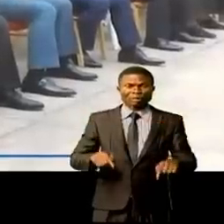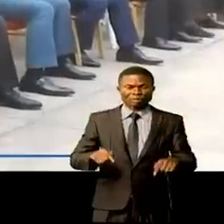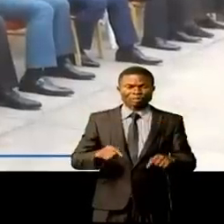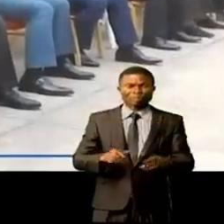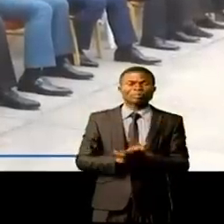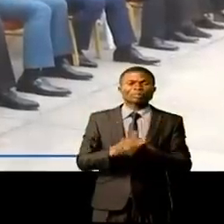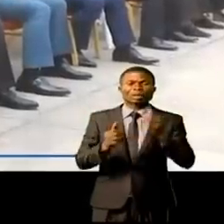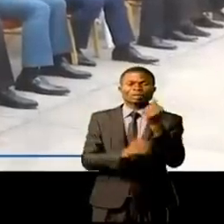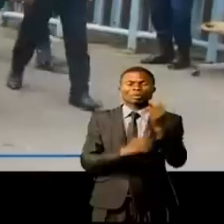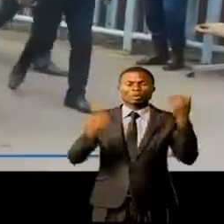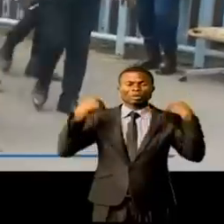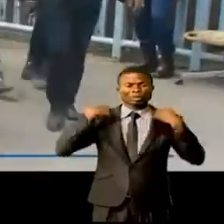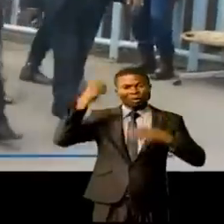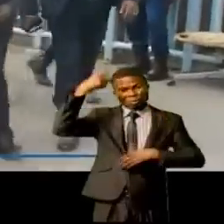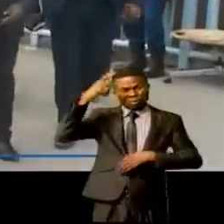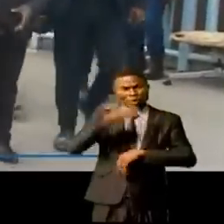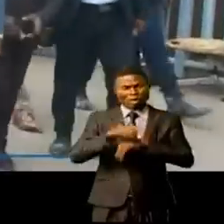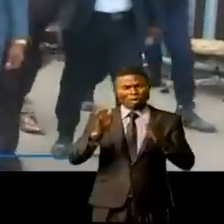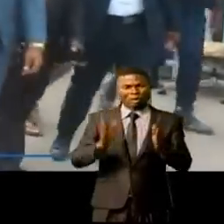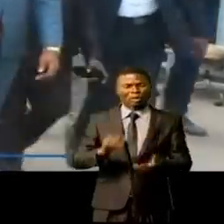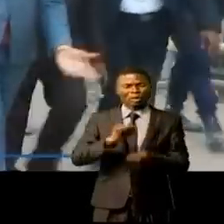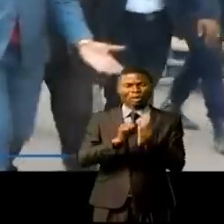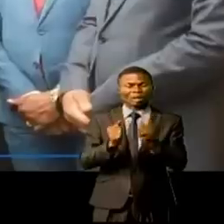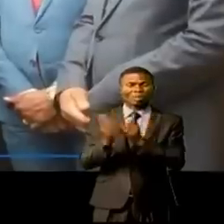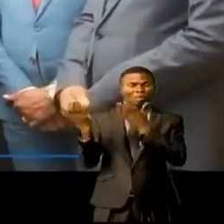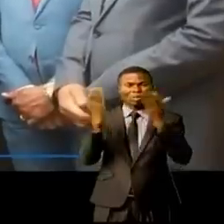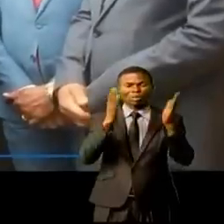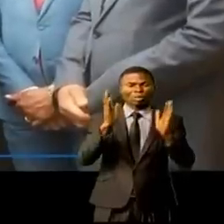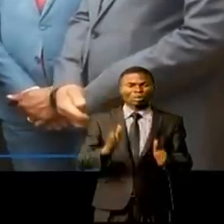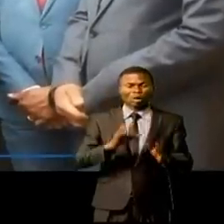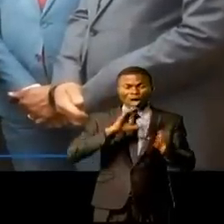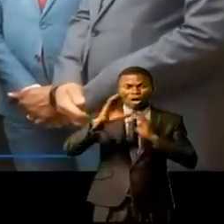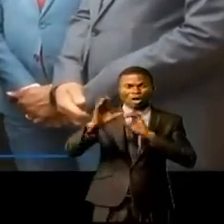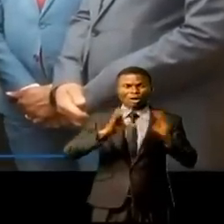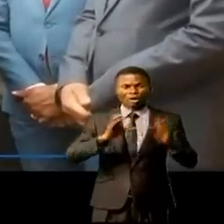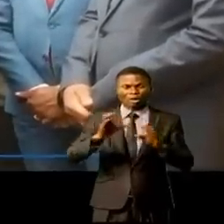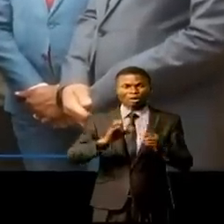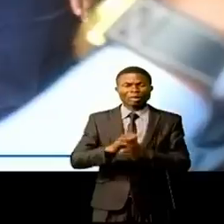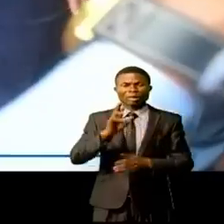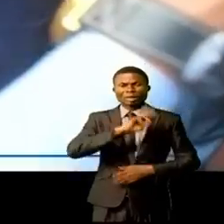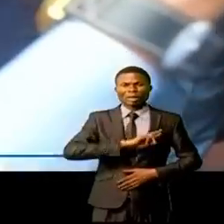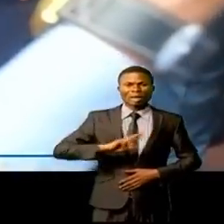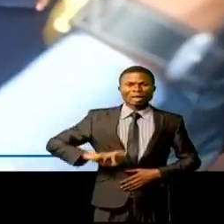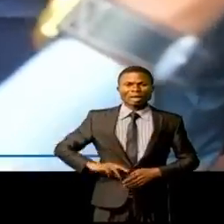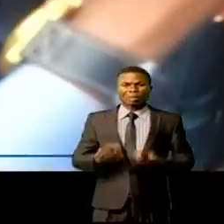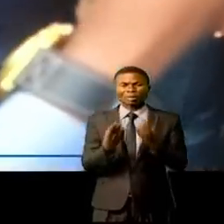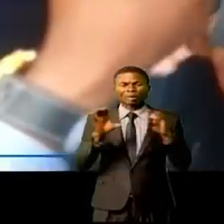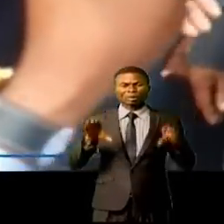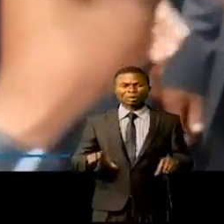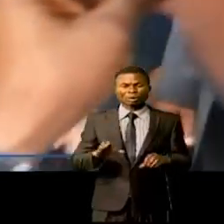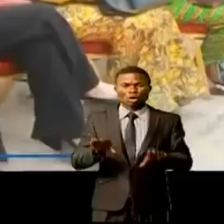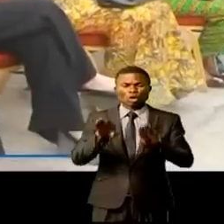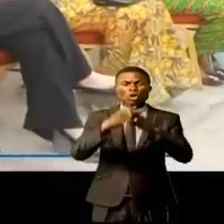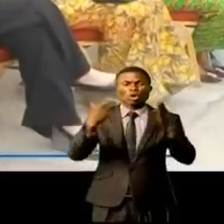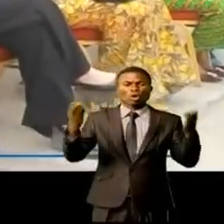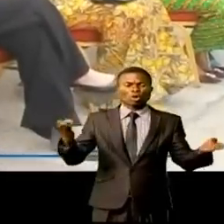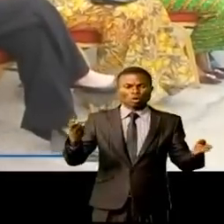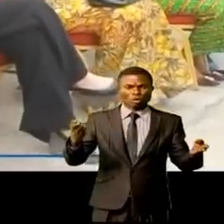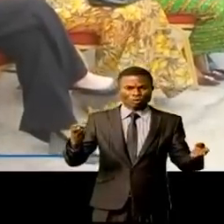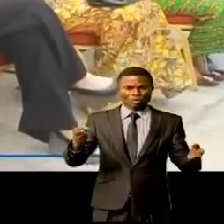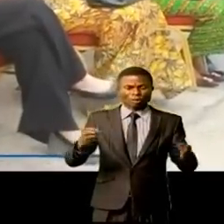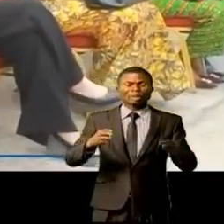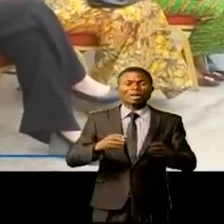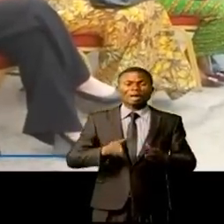par terre d'autorités politico-administratives du secteur de transport et voile communication de la République démocratique du Congo. L'inauguration de notre terminal à